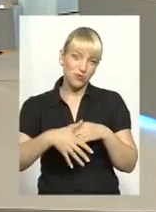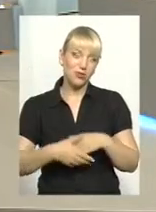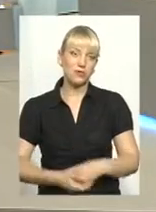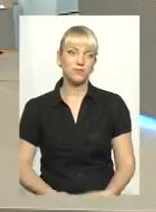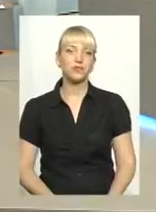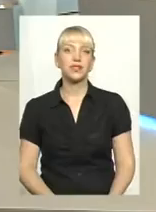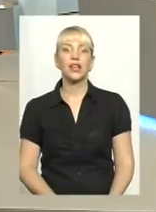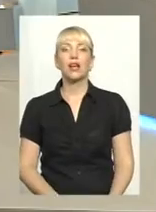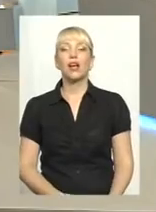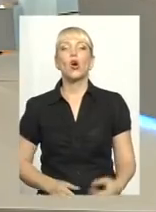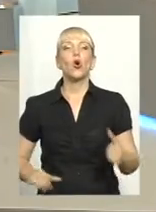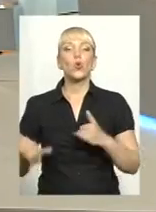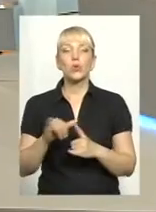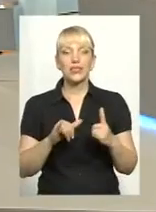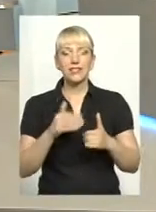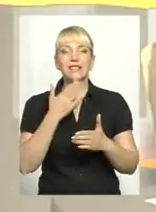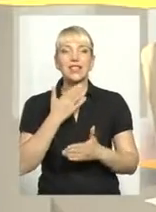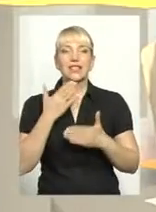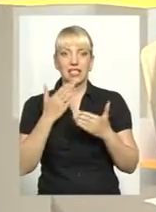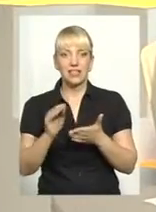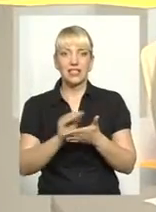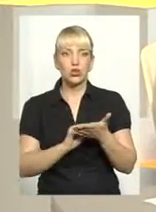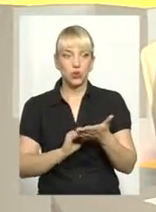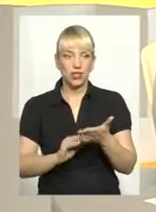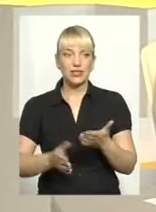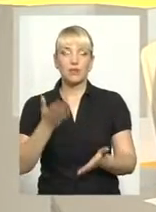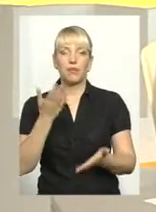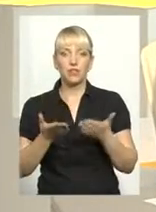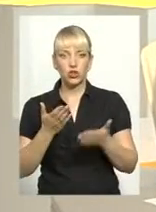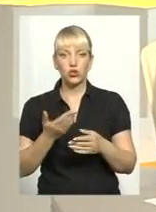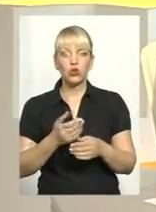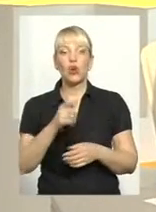звертатися журналістам, от власне, якщо вони